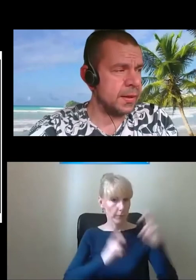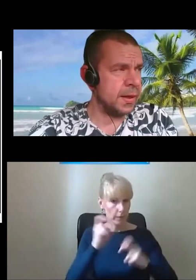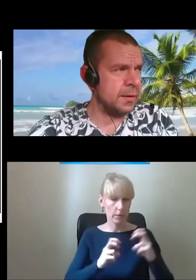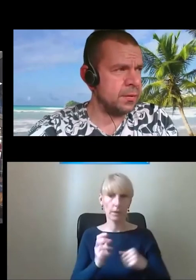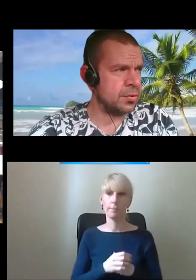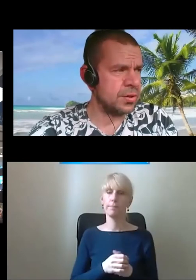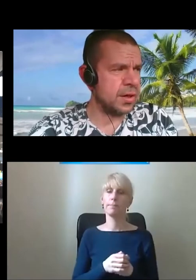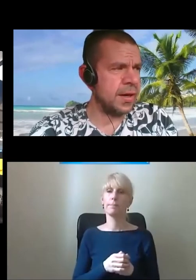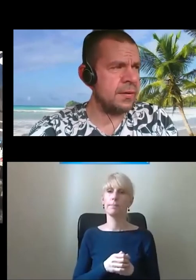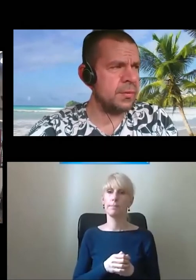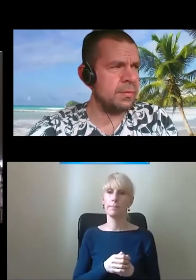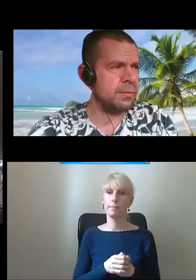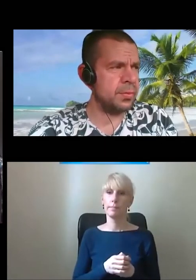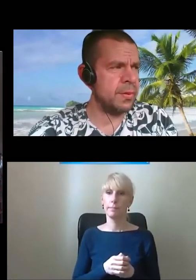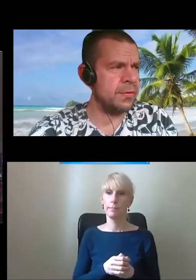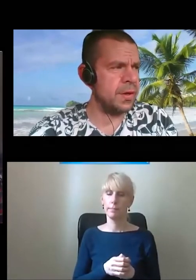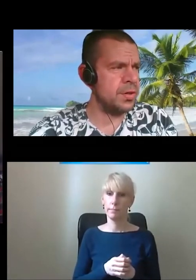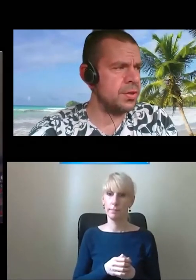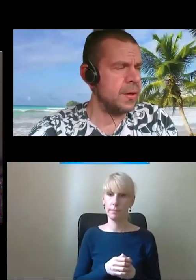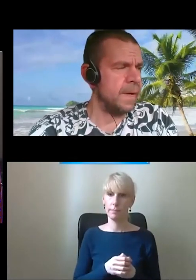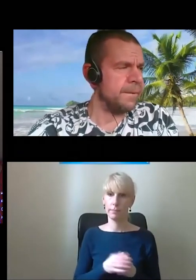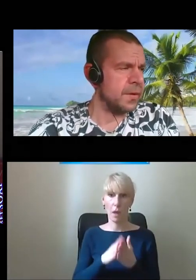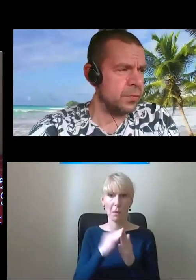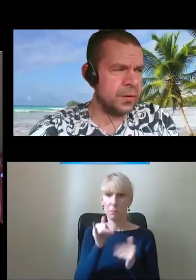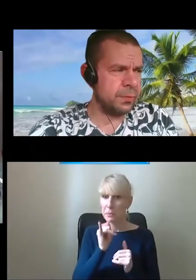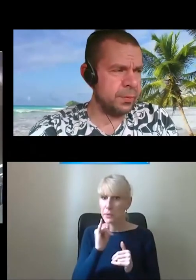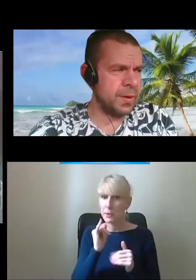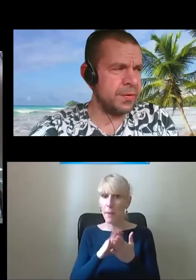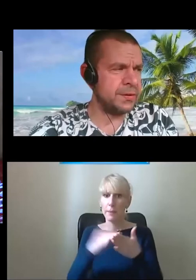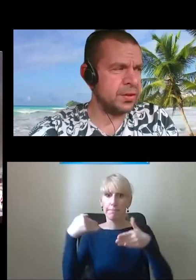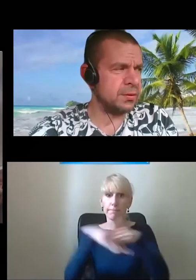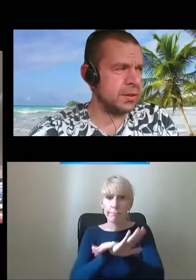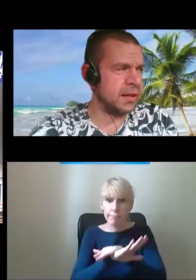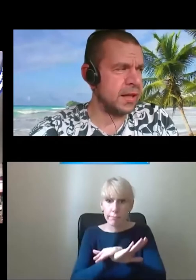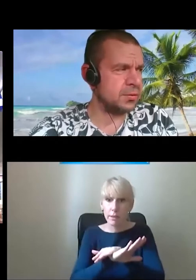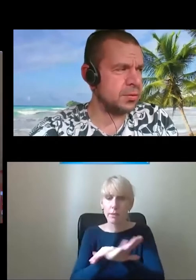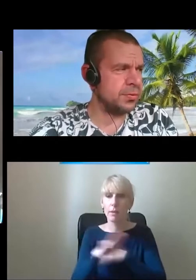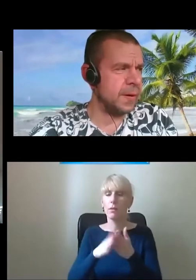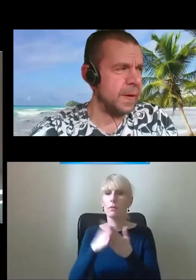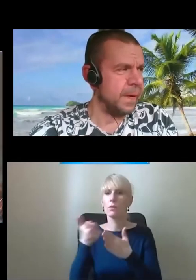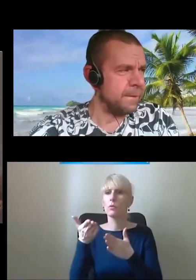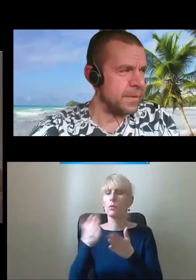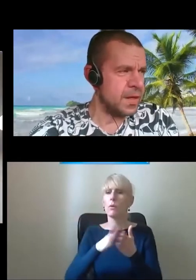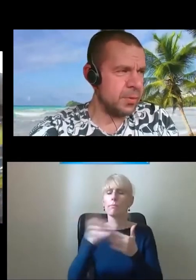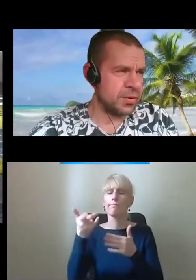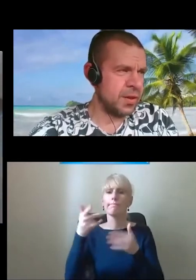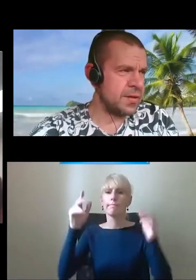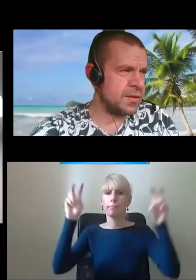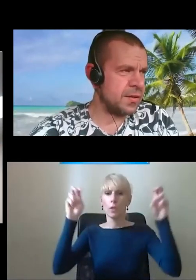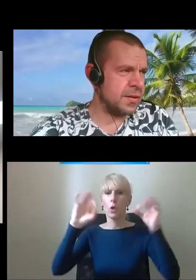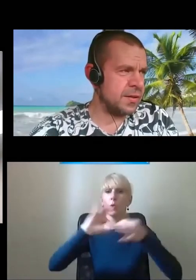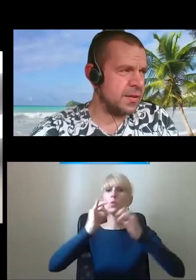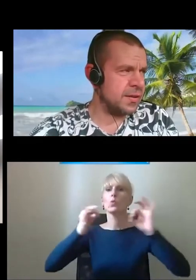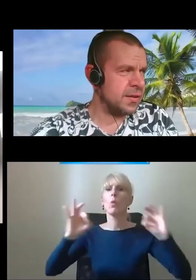pokazane troszeczkę, bo próbujemy wyjść, tu próbujemy wyjść w stronę Złotych Tarasów i proszę,